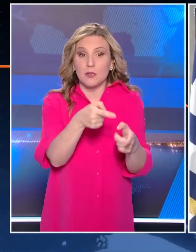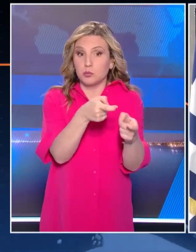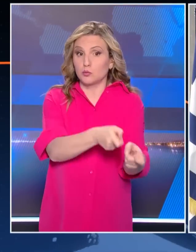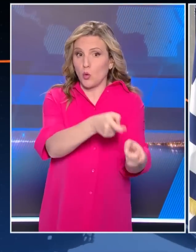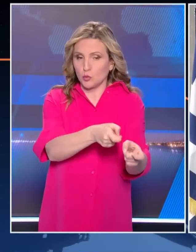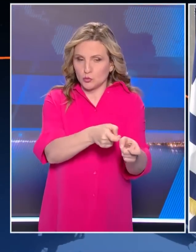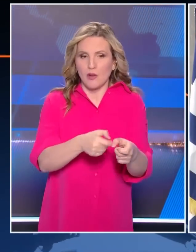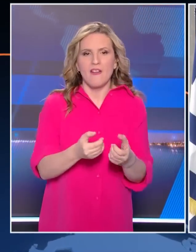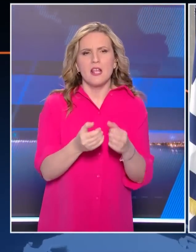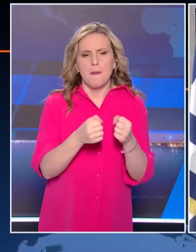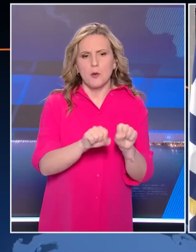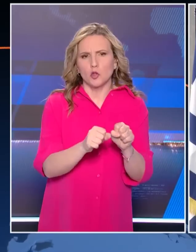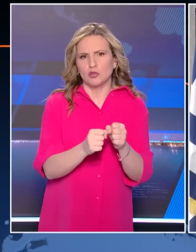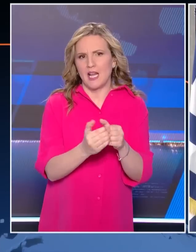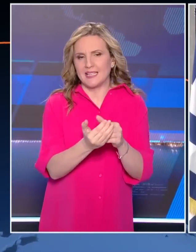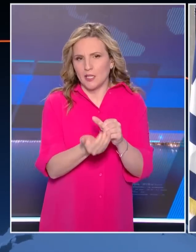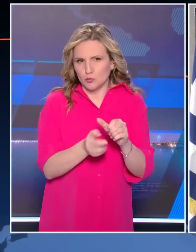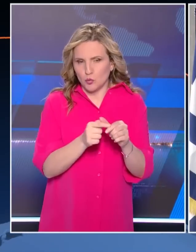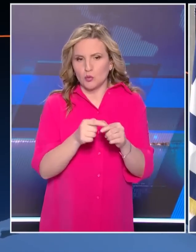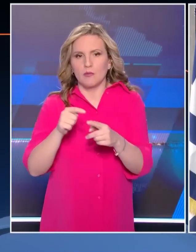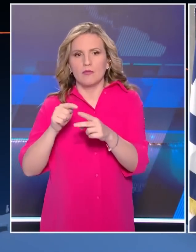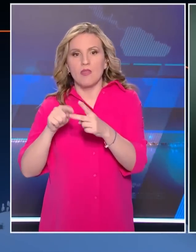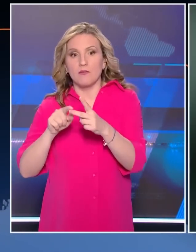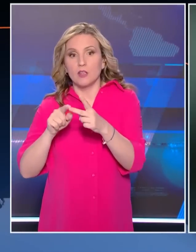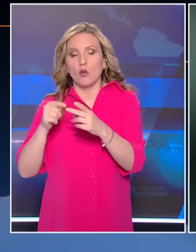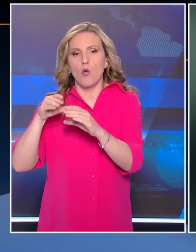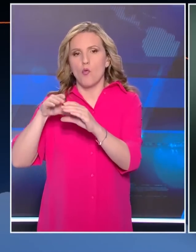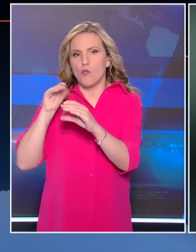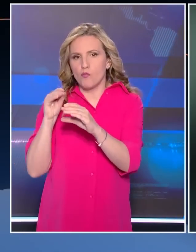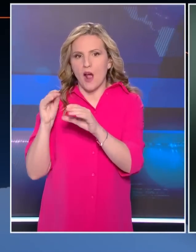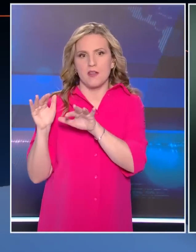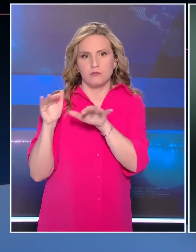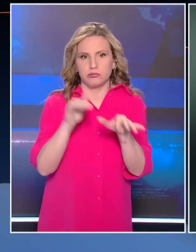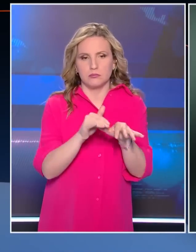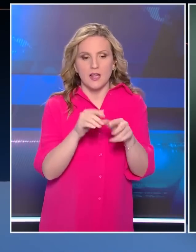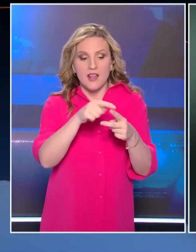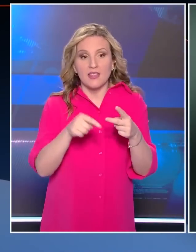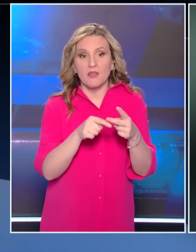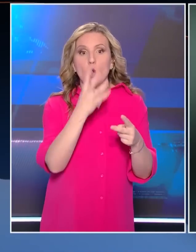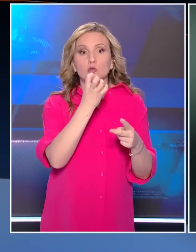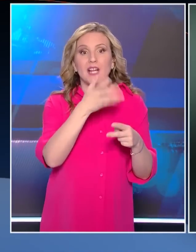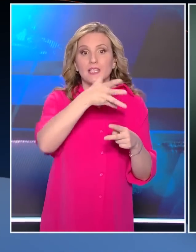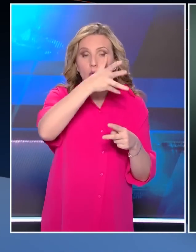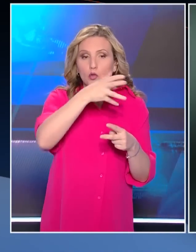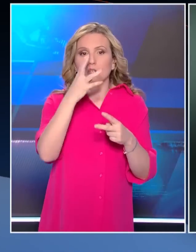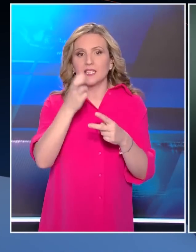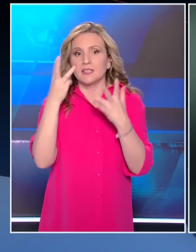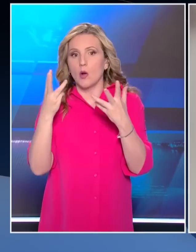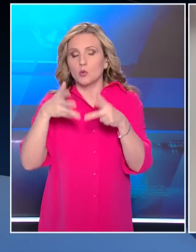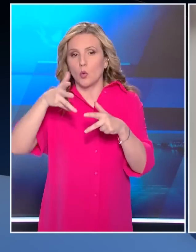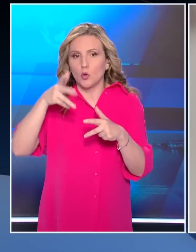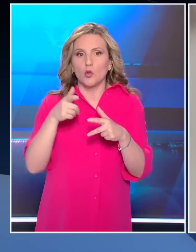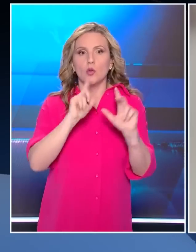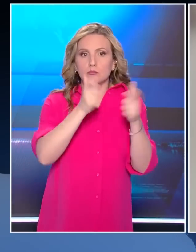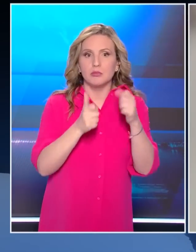μοτοσυκλέτα τύπου σκούτερ καθώς και φορτηγό τύπου βαν. Οι δύο κατηγορούμενοι 40 και 48 ετών αντίστοιχα συνελήφθησαν ο ένας στον